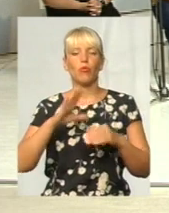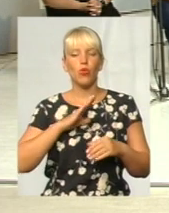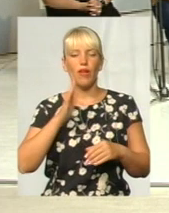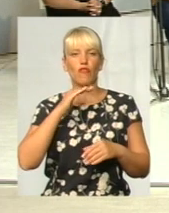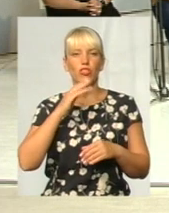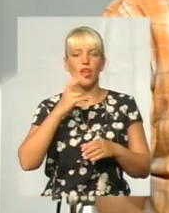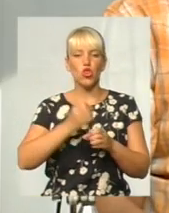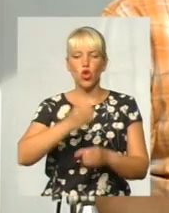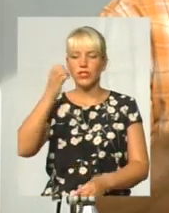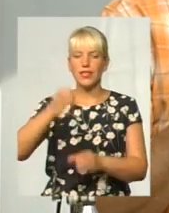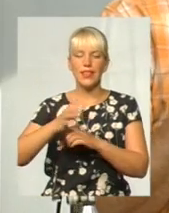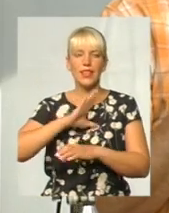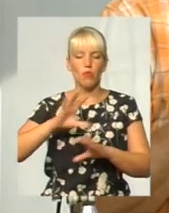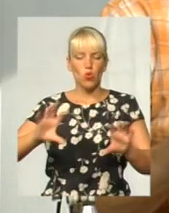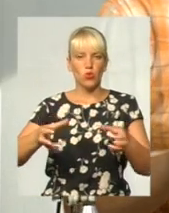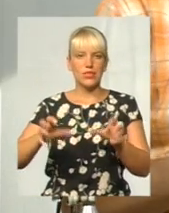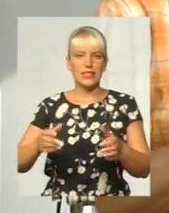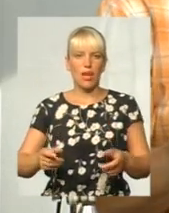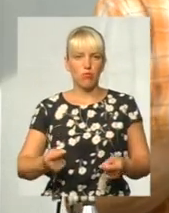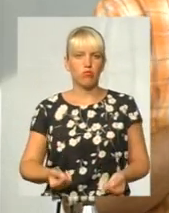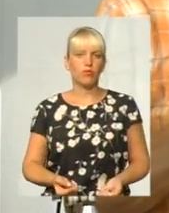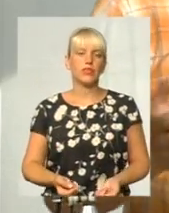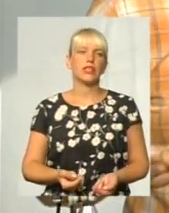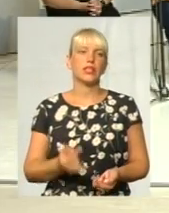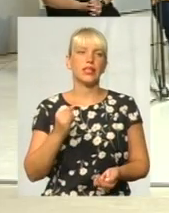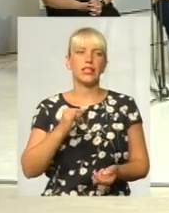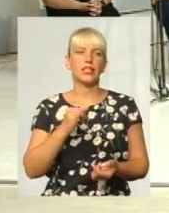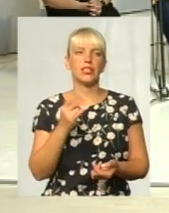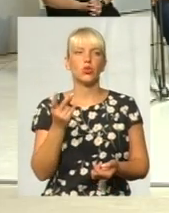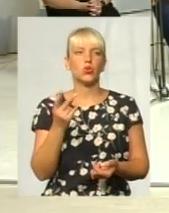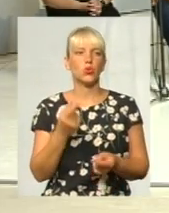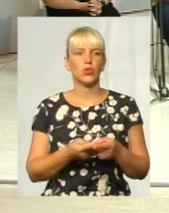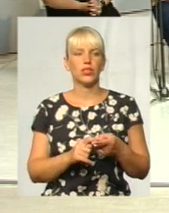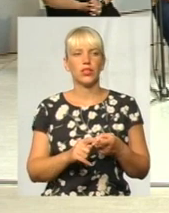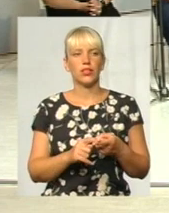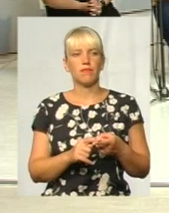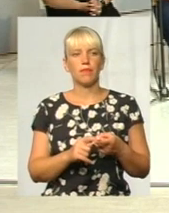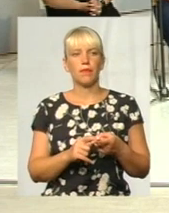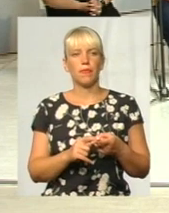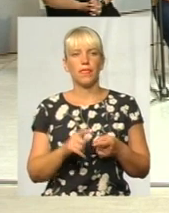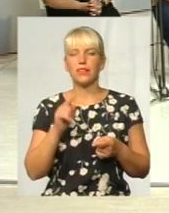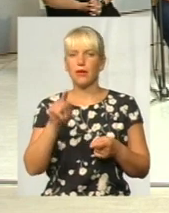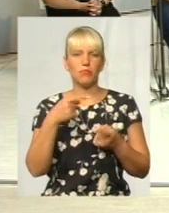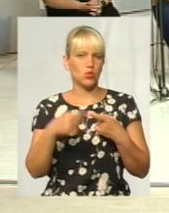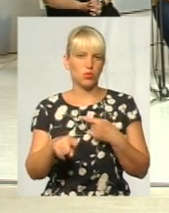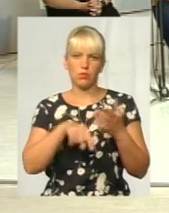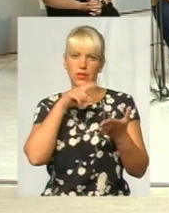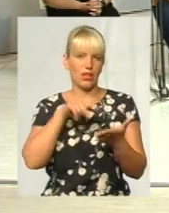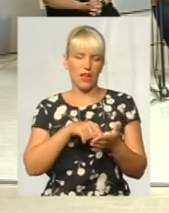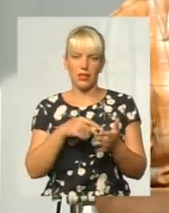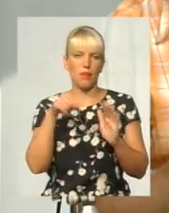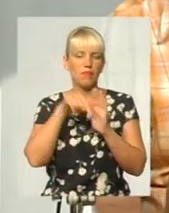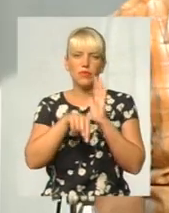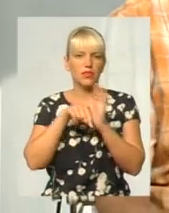не була запущена. друге питання, що... Системи в пожежрозненні там не було. Вода – це просто водопостачання. Так, ж питання не в тому,